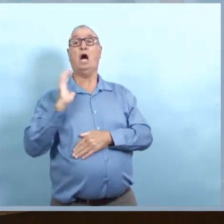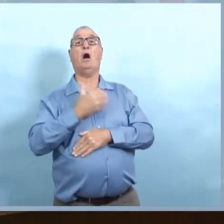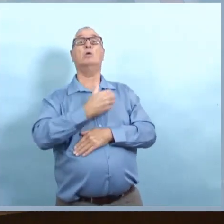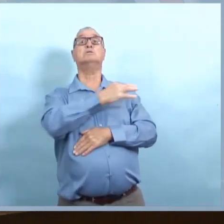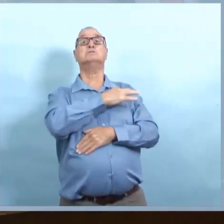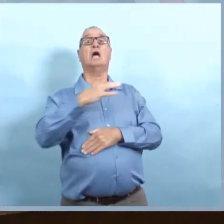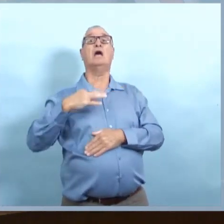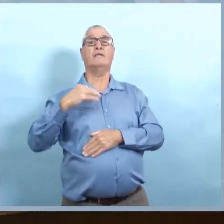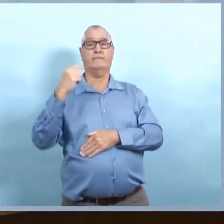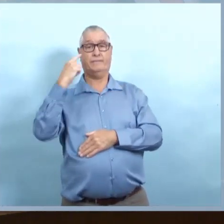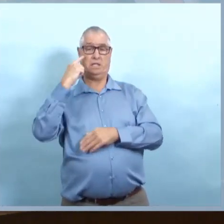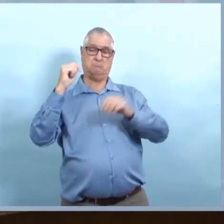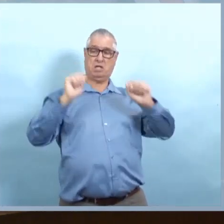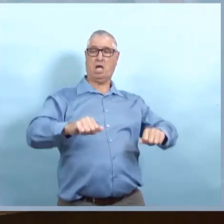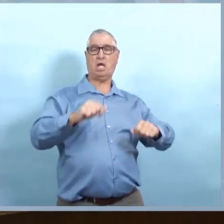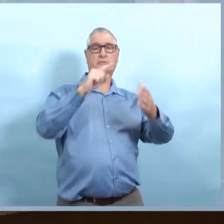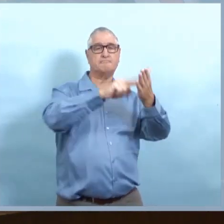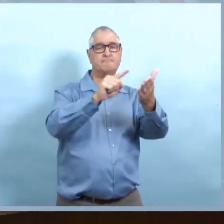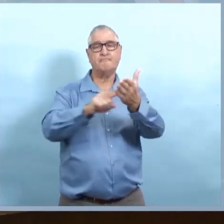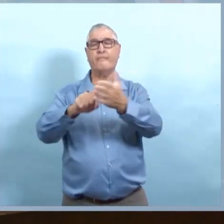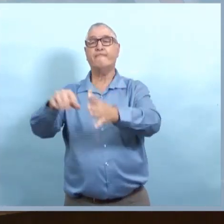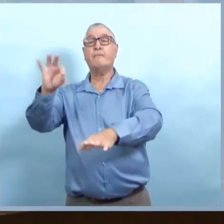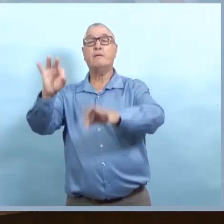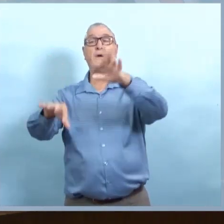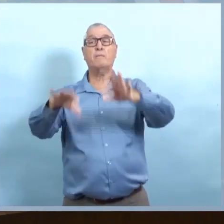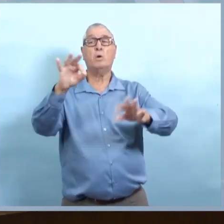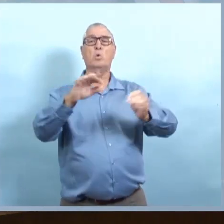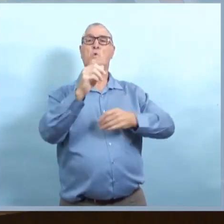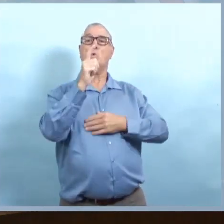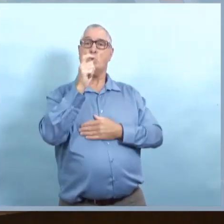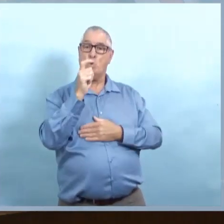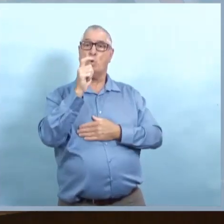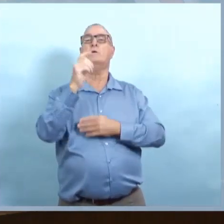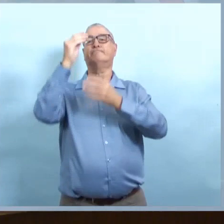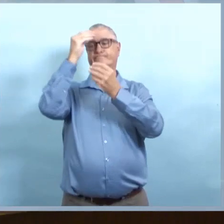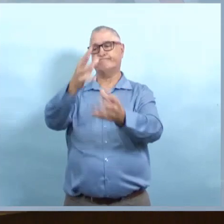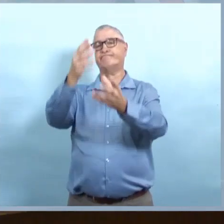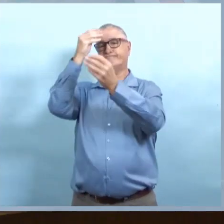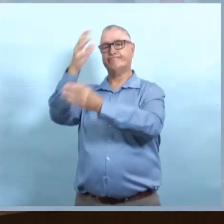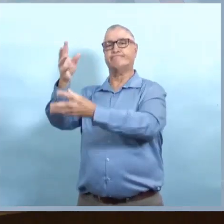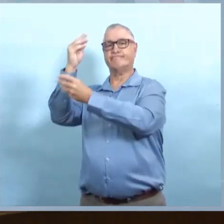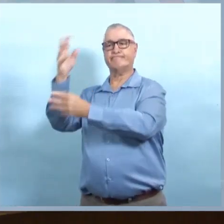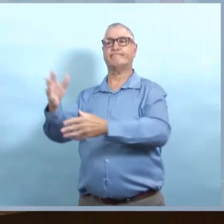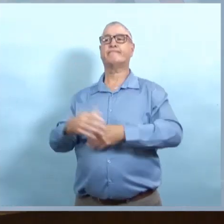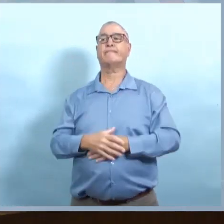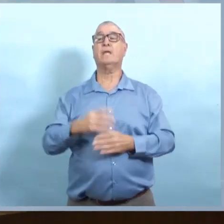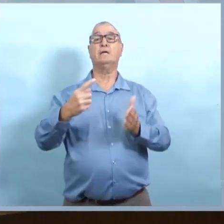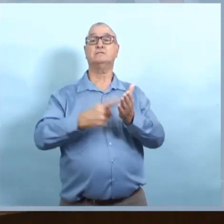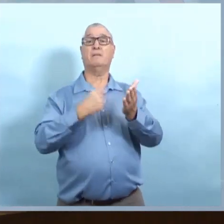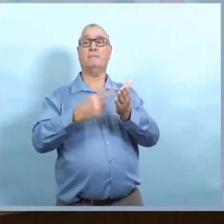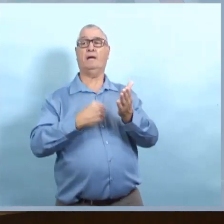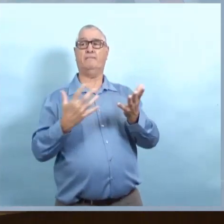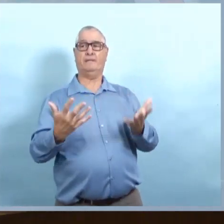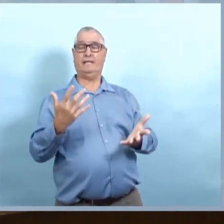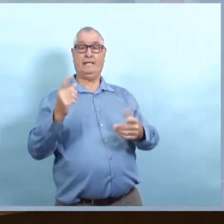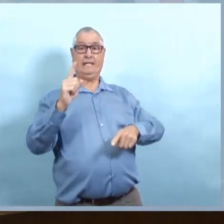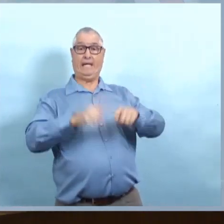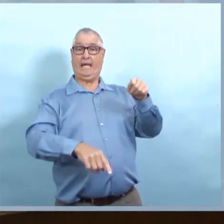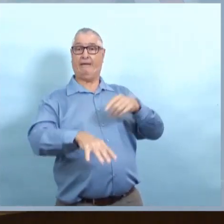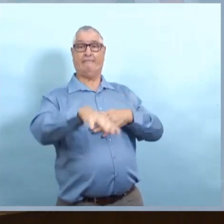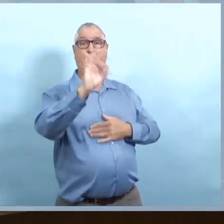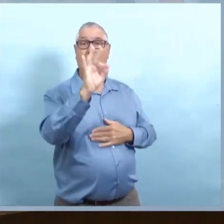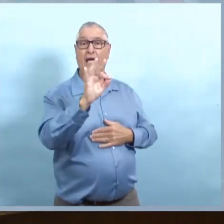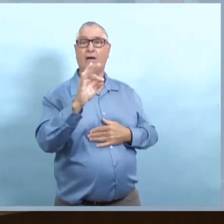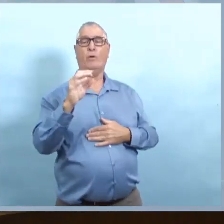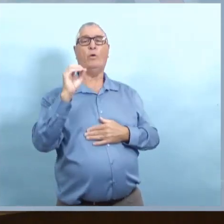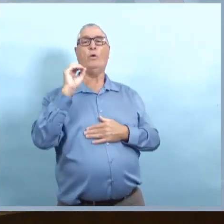et examiner la façon dont les gens sont assis, examiner les activités et travailler pour identifier qui sont les contacts proches. Parfois,